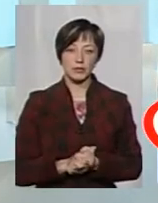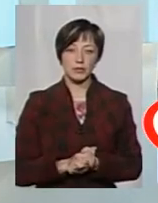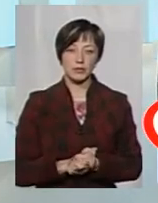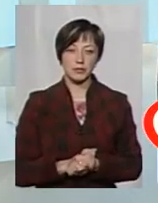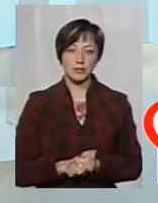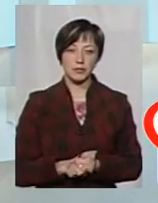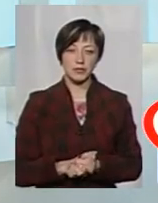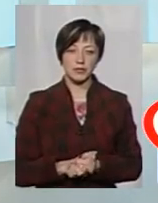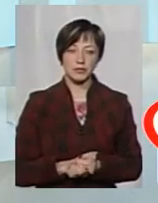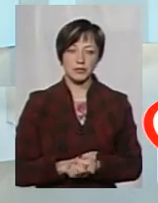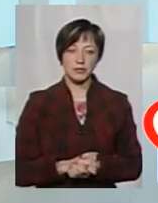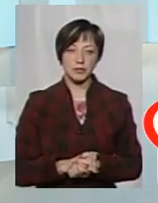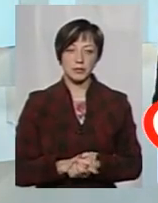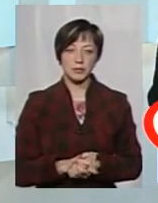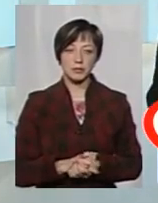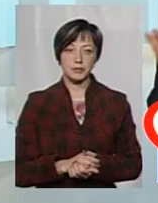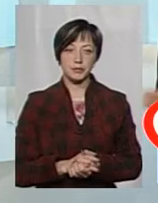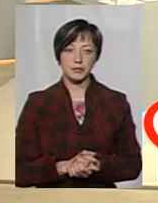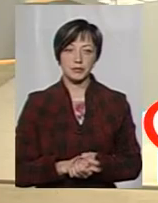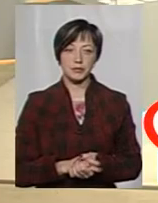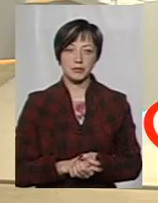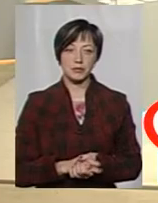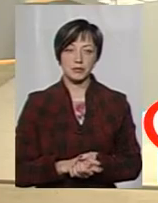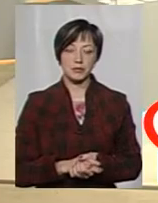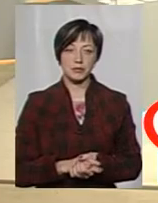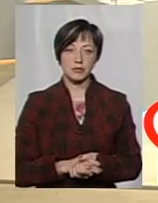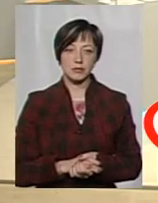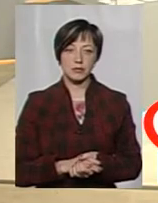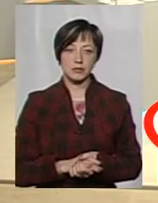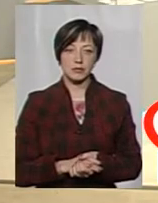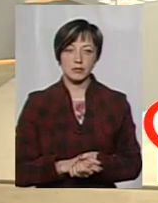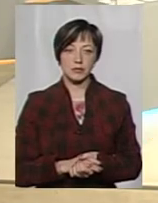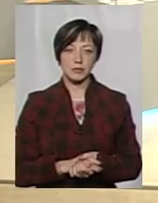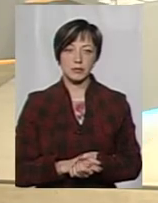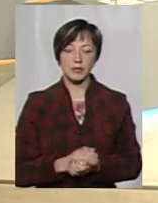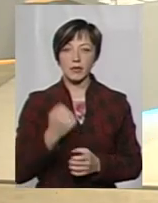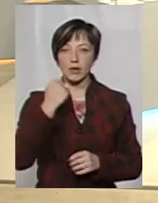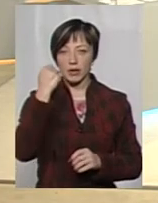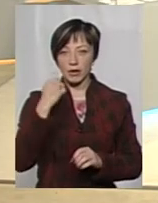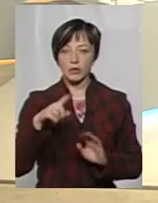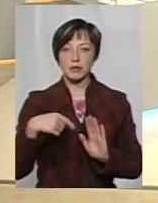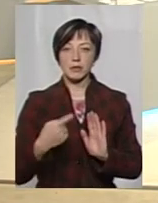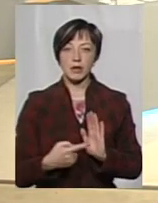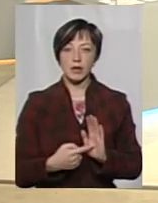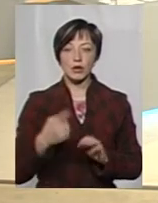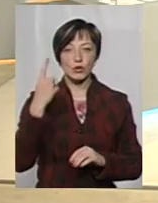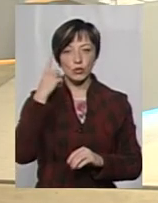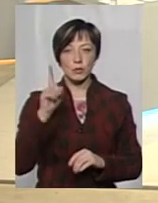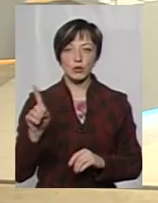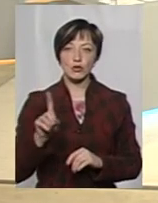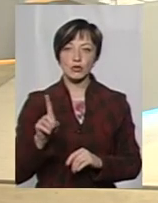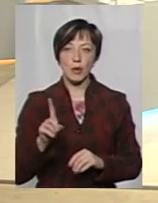90 60. І прошу, пане Сергію, вашу відповідь. Дякую, господин Миколаївич, за запитання. Я думаю, що